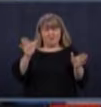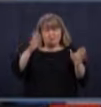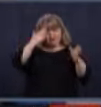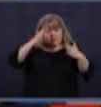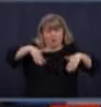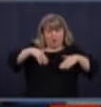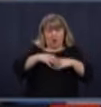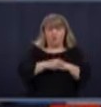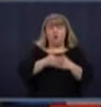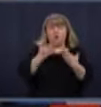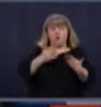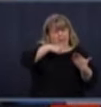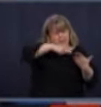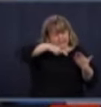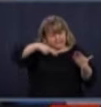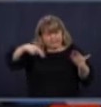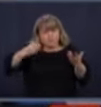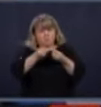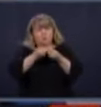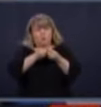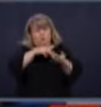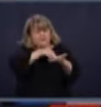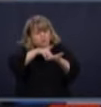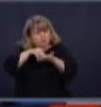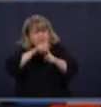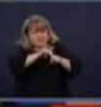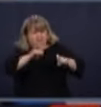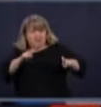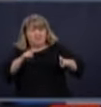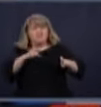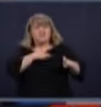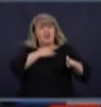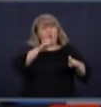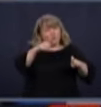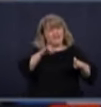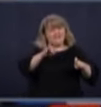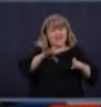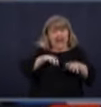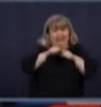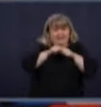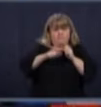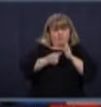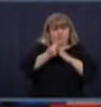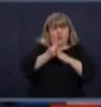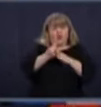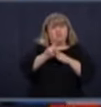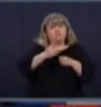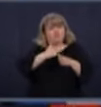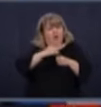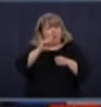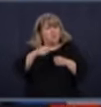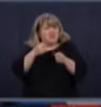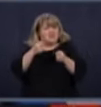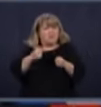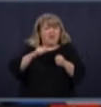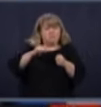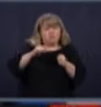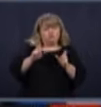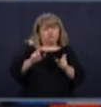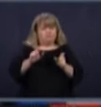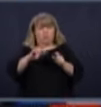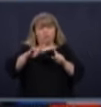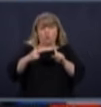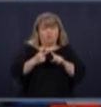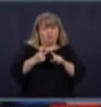littérature que j'ai pu voir, c'est qu'il y aurait une certaine immunité. Ce'on ne serait pas capable de dire, c'est jusqu'à combien de temps elle va